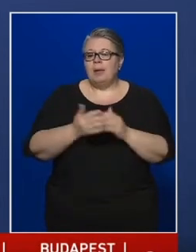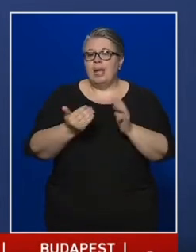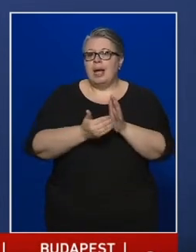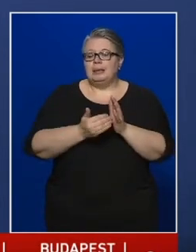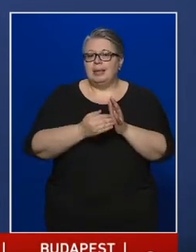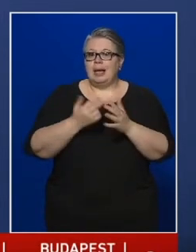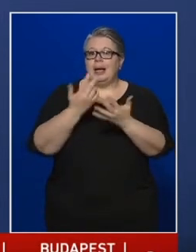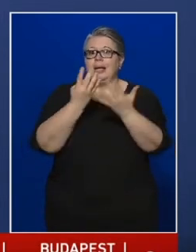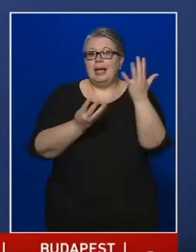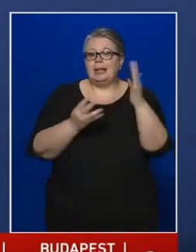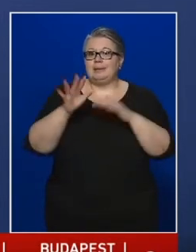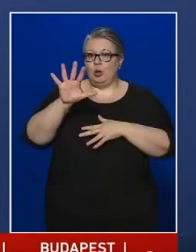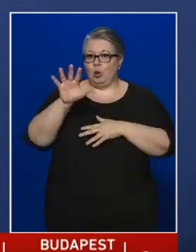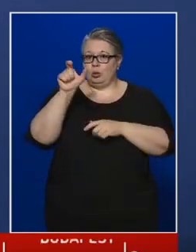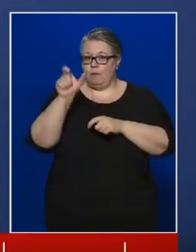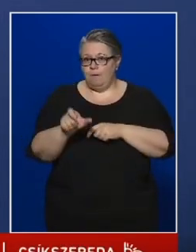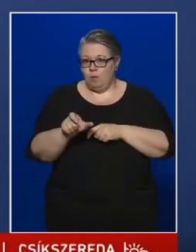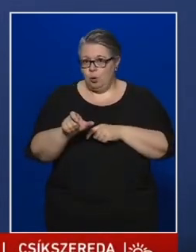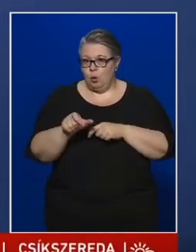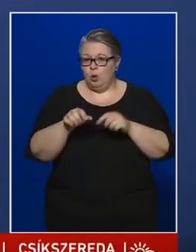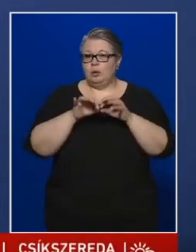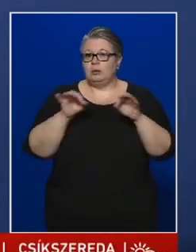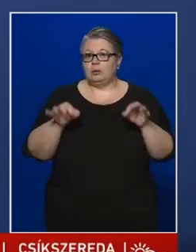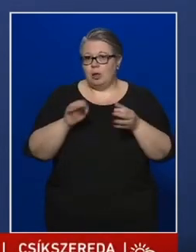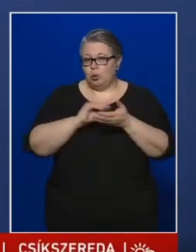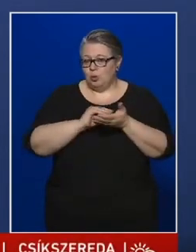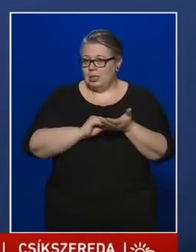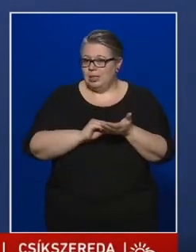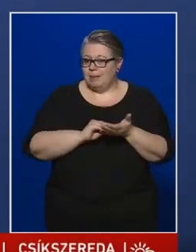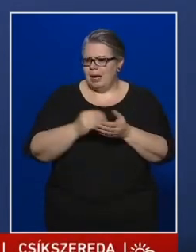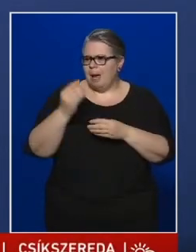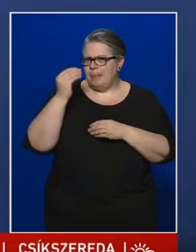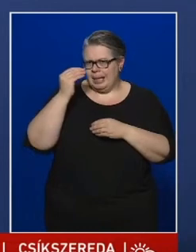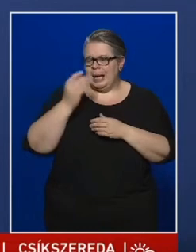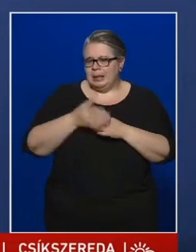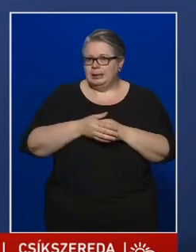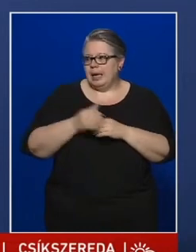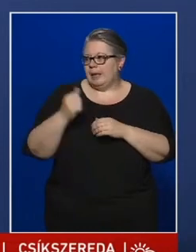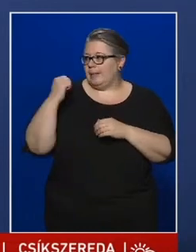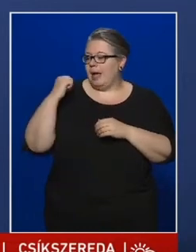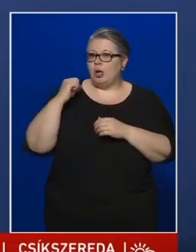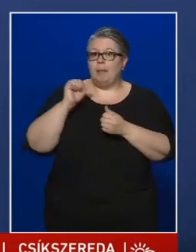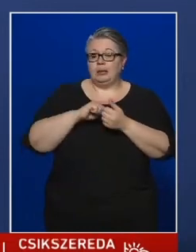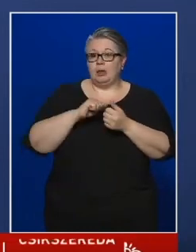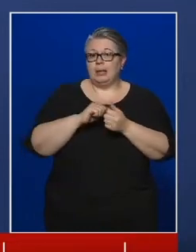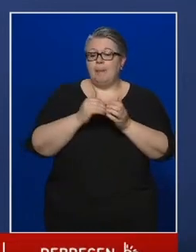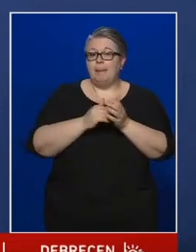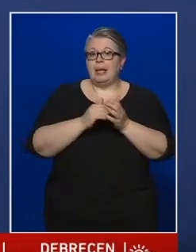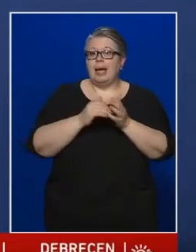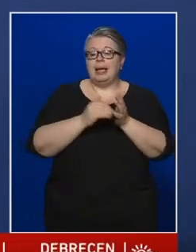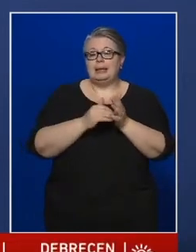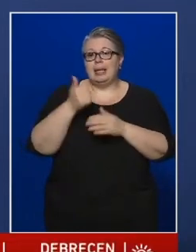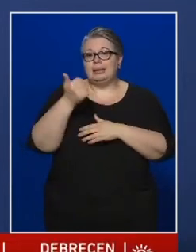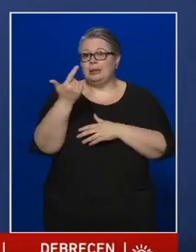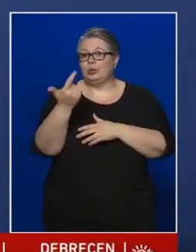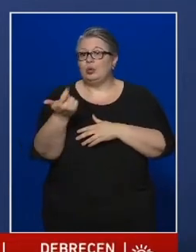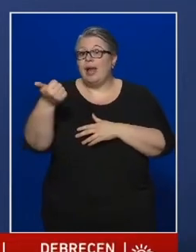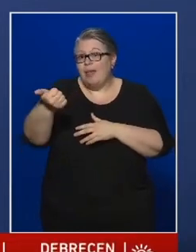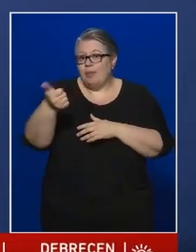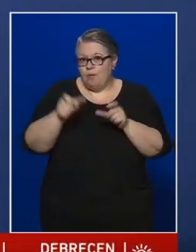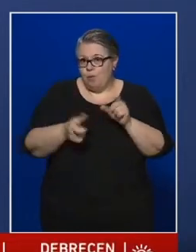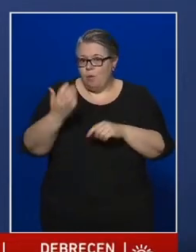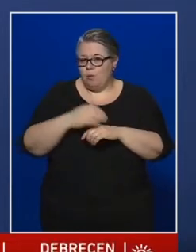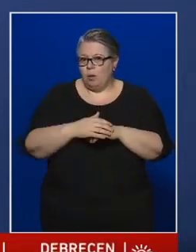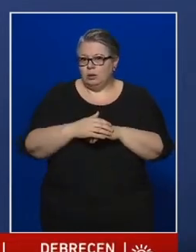1095 főt tartunk nyilván. Emlékeznek talán arra, hogy tegnap ez a szám még 1121 fő